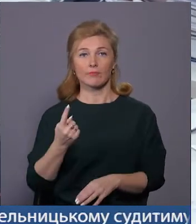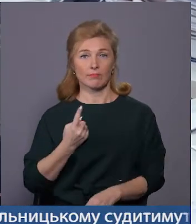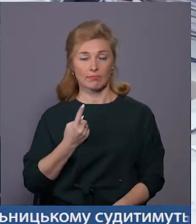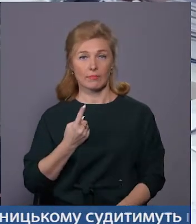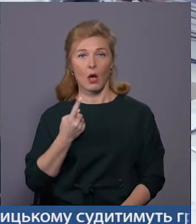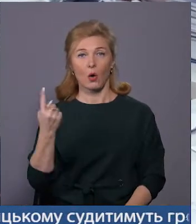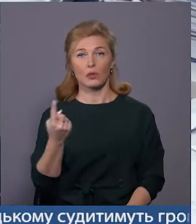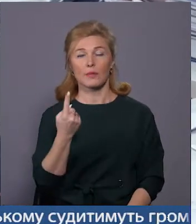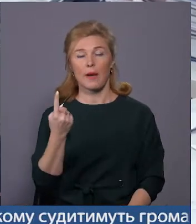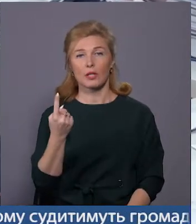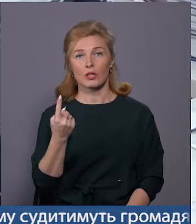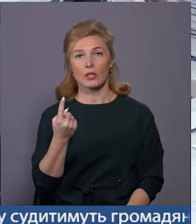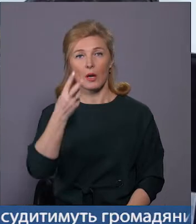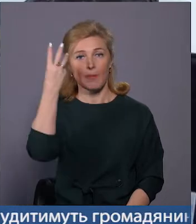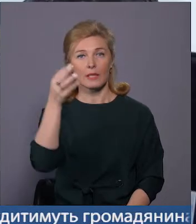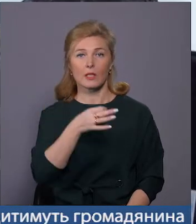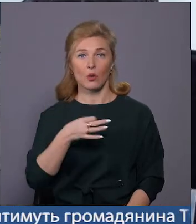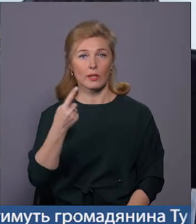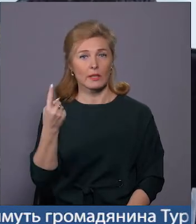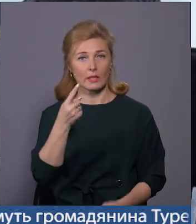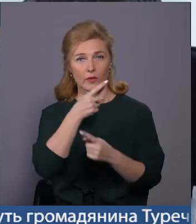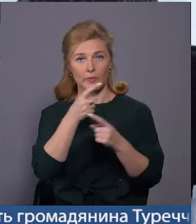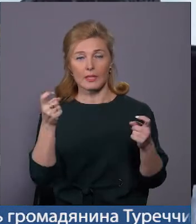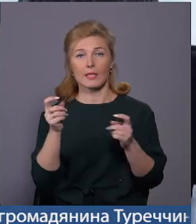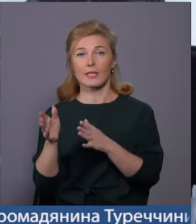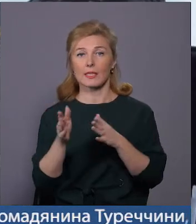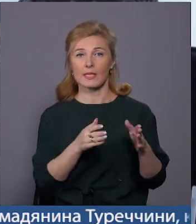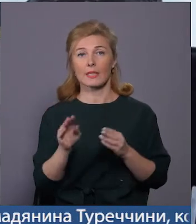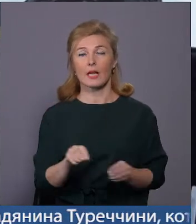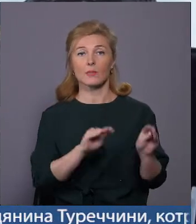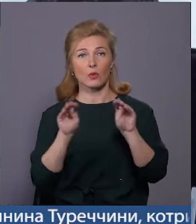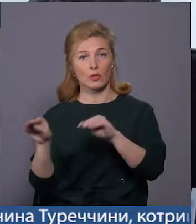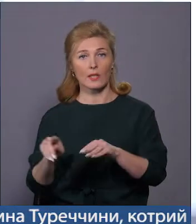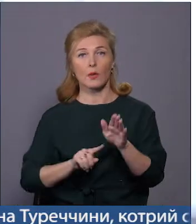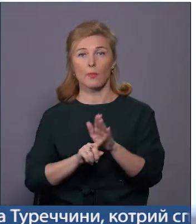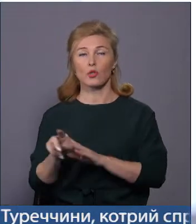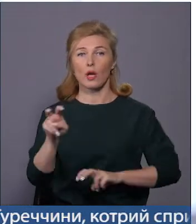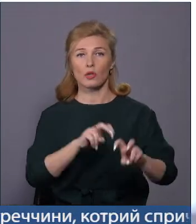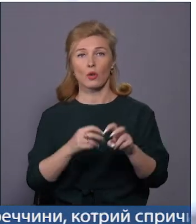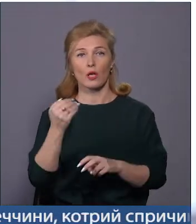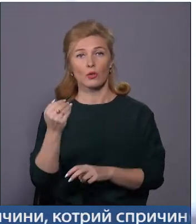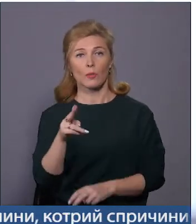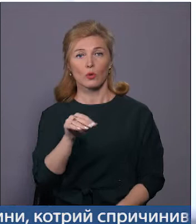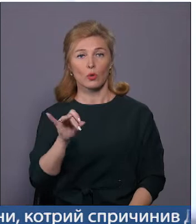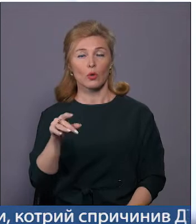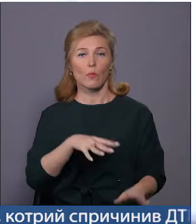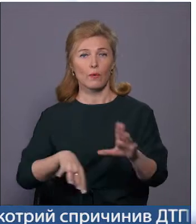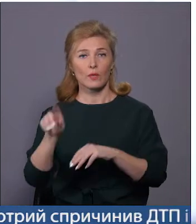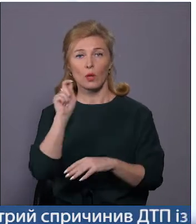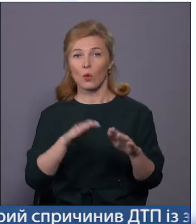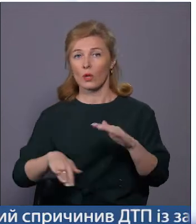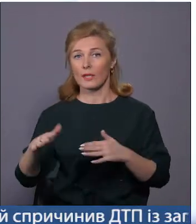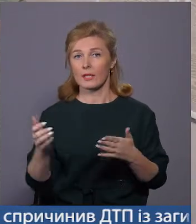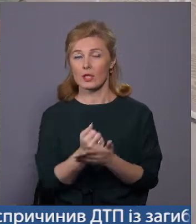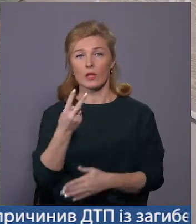один з перших в Хмельницькій області. Єдина інформаційна система трансплантації почала шукати йому донора по всій Україні і знайшла